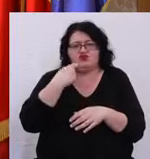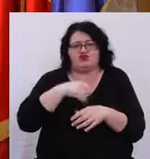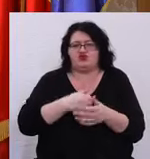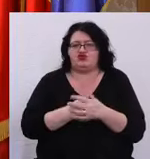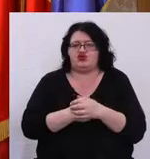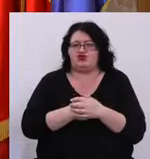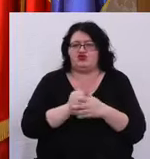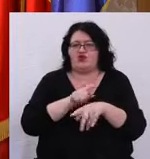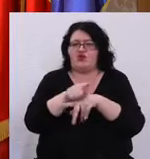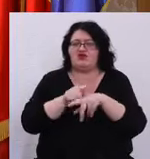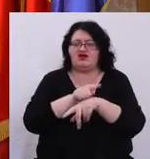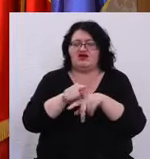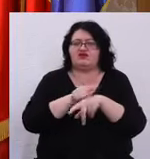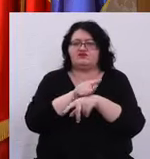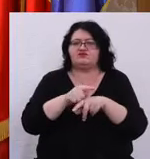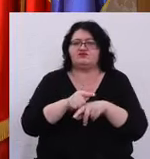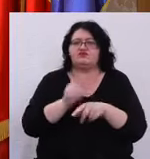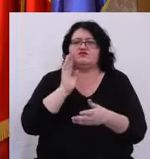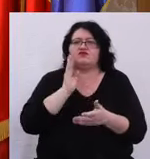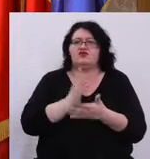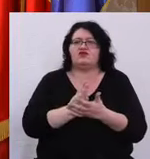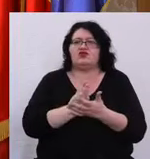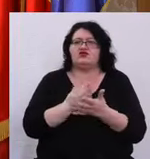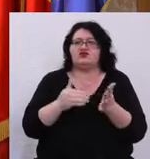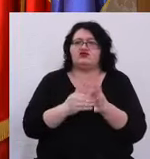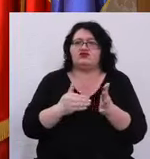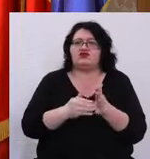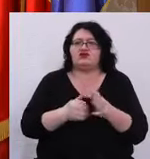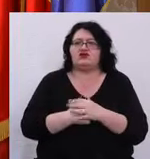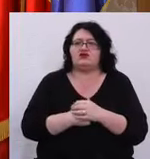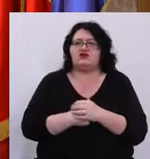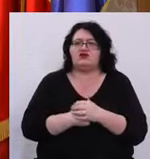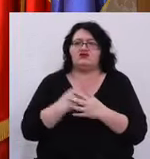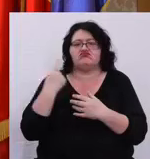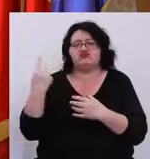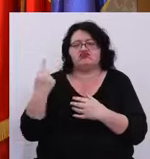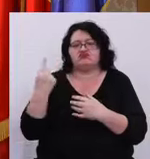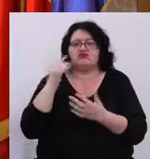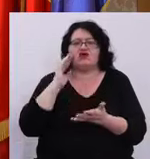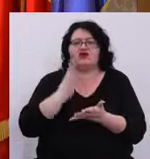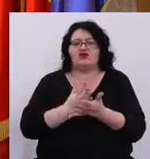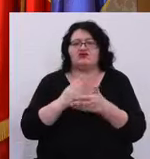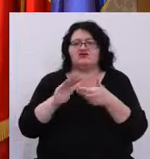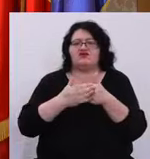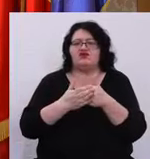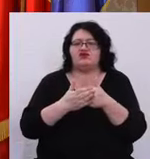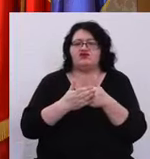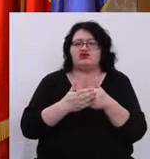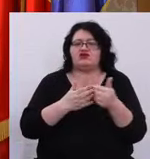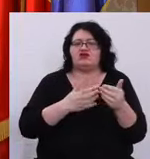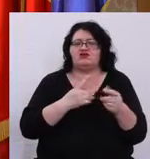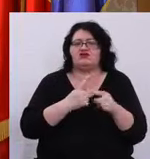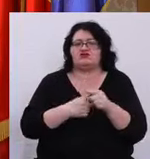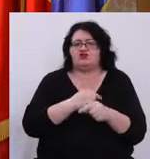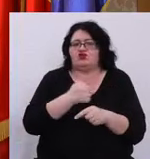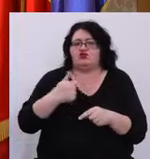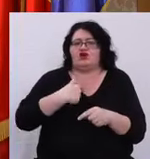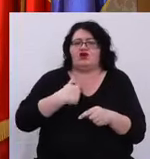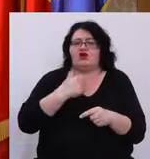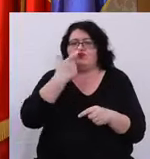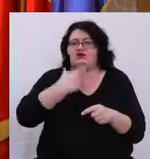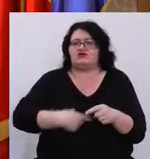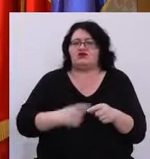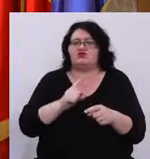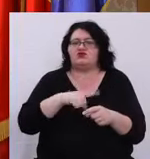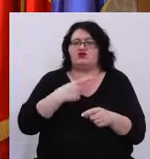încă Și asta este o decizie ce trebuie să ia inclusiv vecinii Și nu doar eu personal,